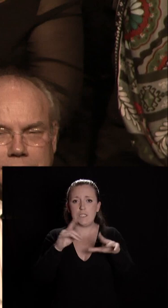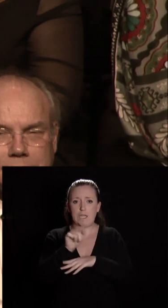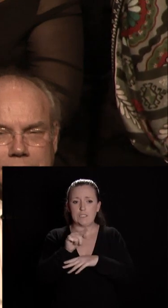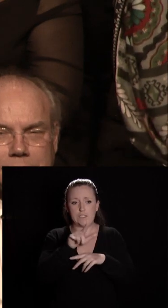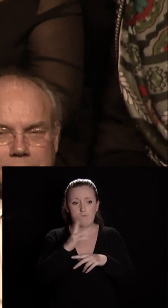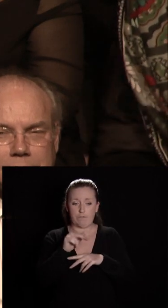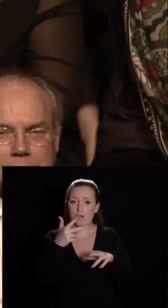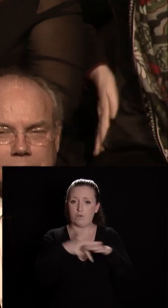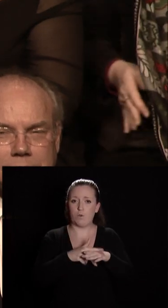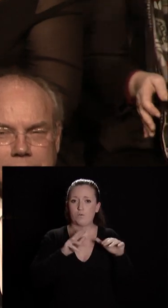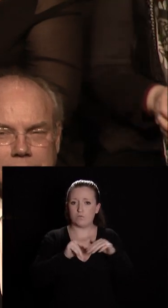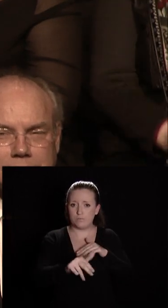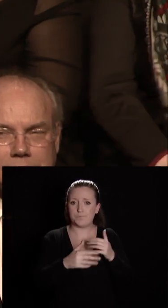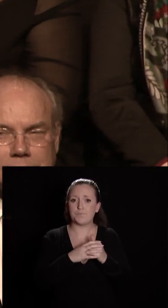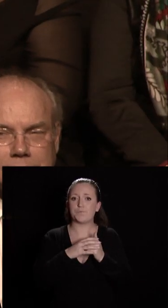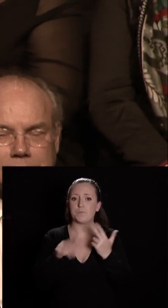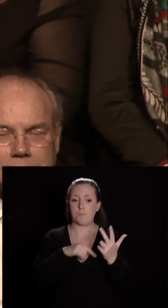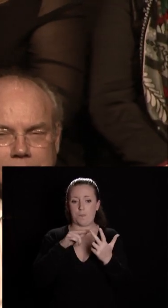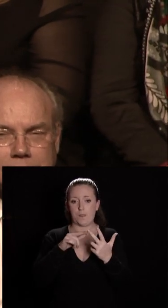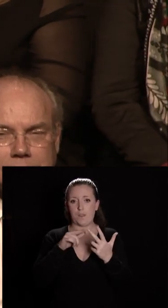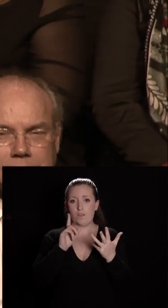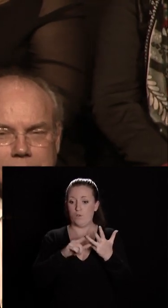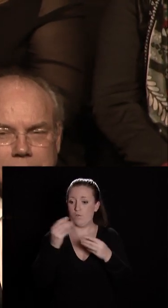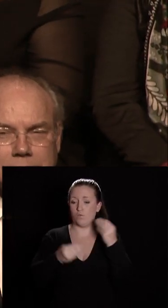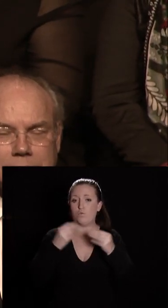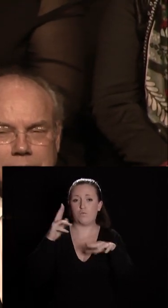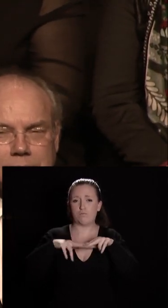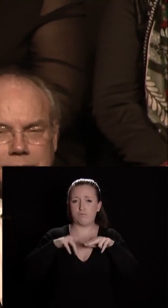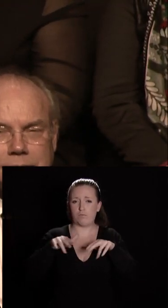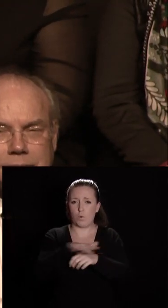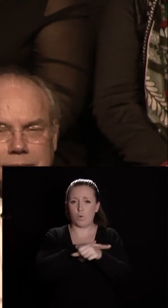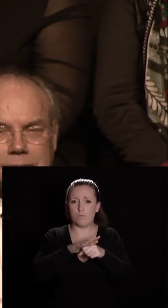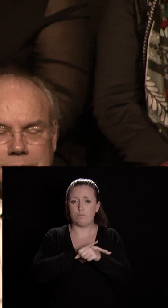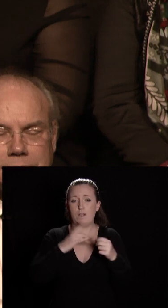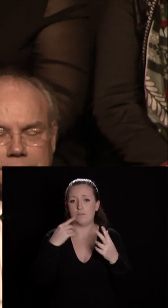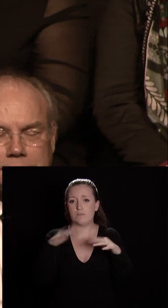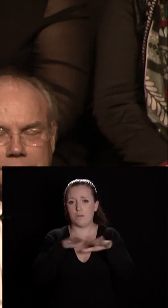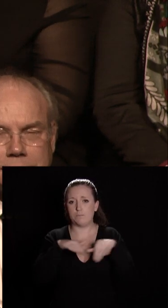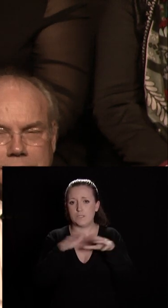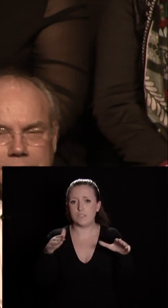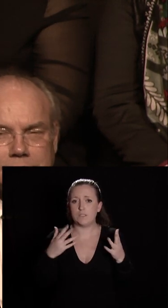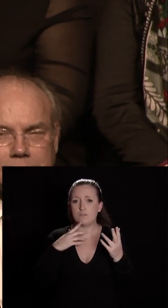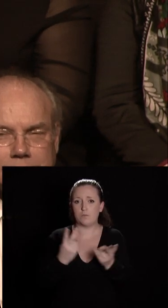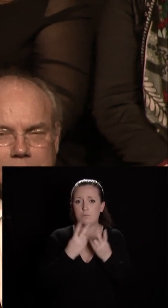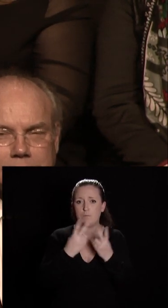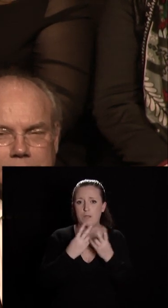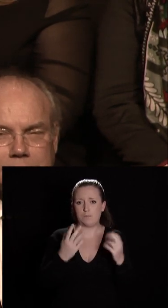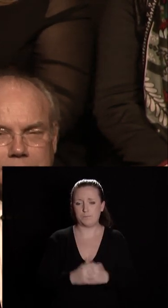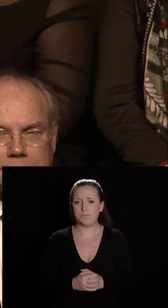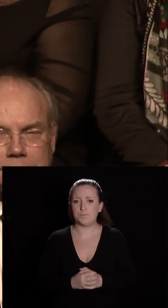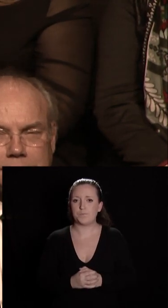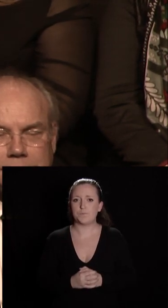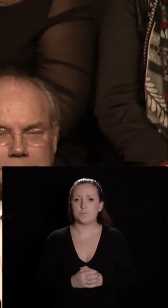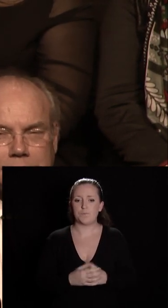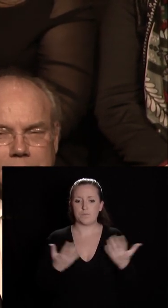commencer et que ce soit la rénovation complète et la reconstruction de celle bien sûr du Carousel et